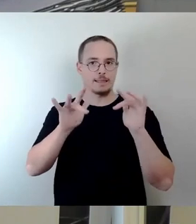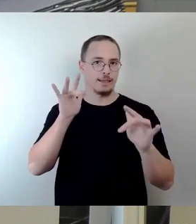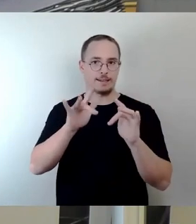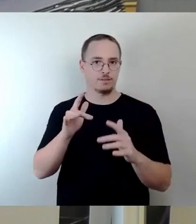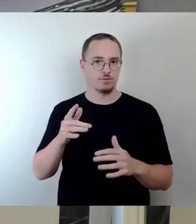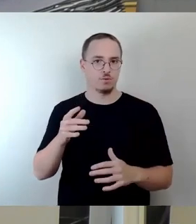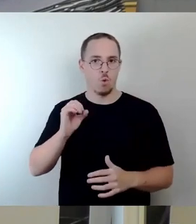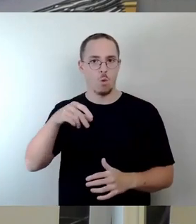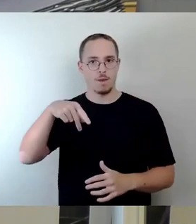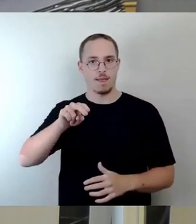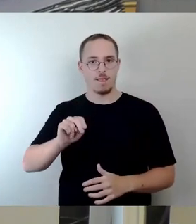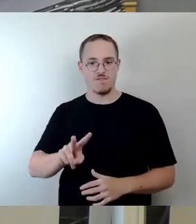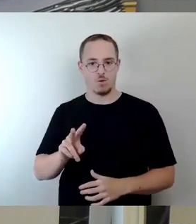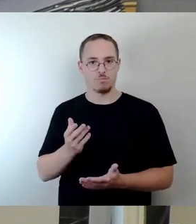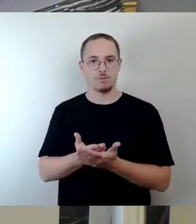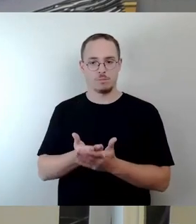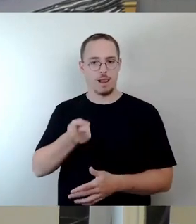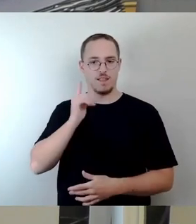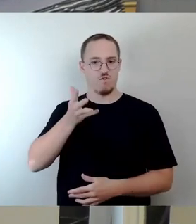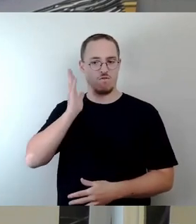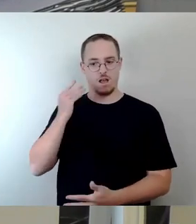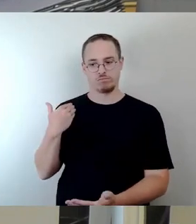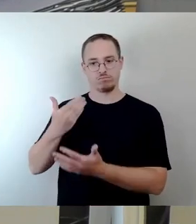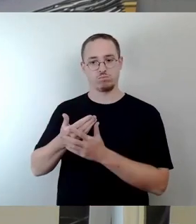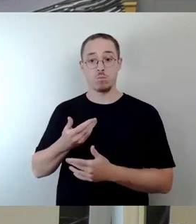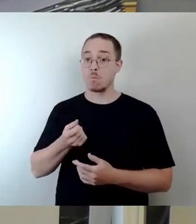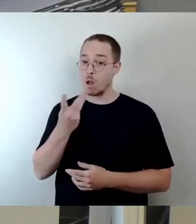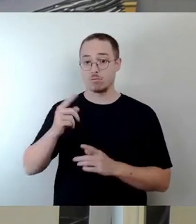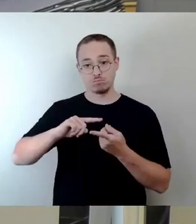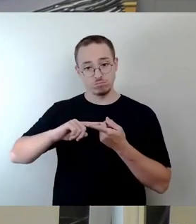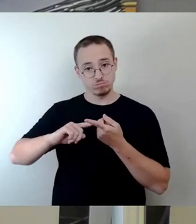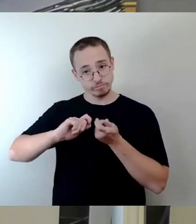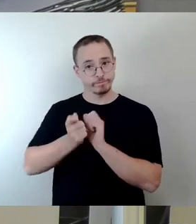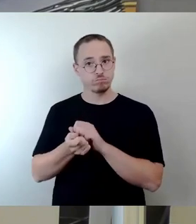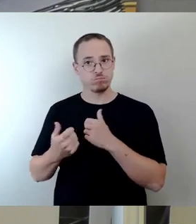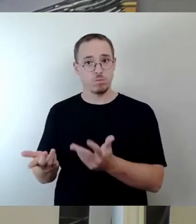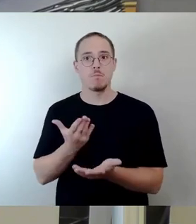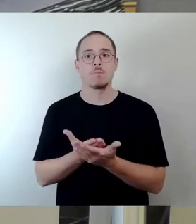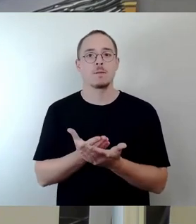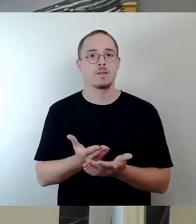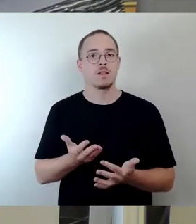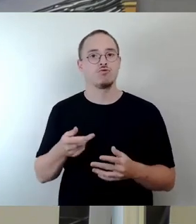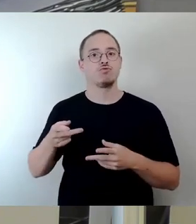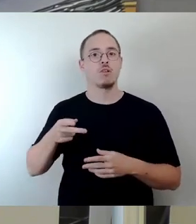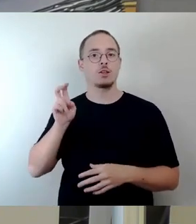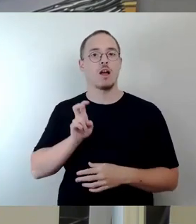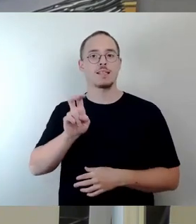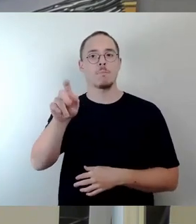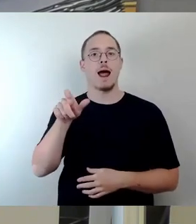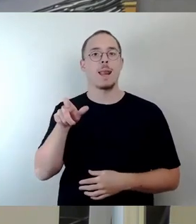den letzten fünf Jahren. Beispielsweise konnte die Straßenbahnlinie 13 verlängert werden. Wir haben das Busnetz Nord erweitert.